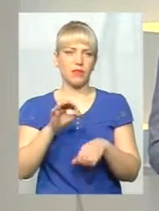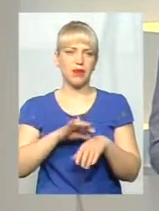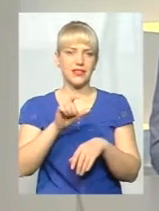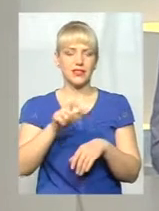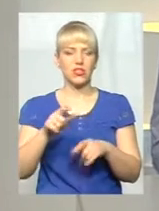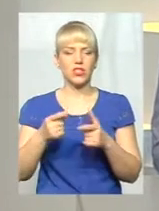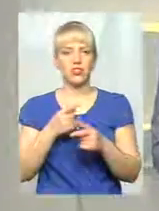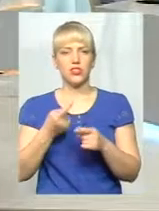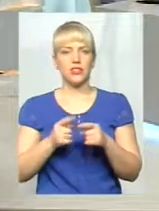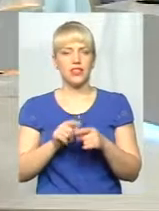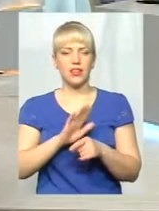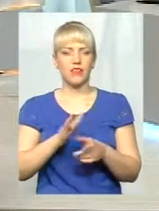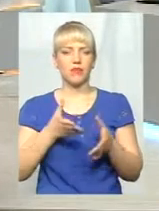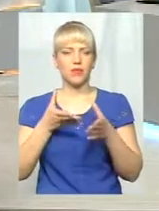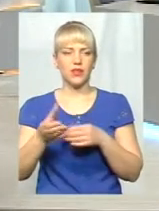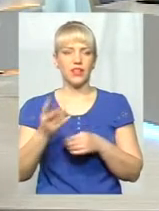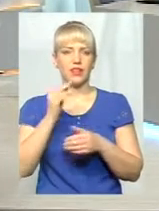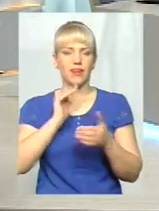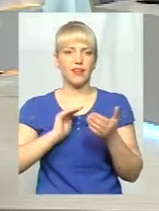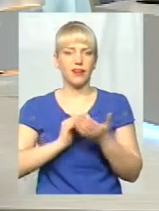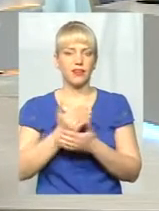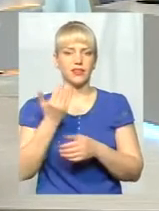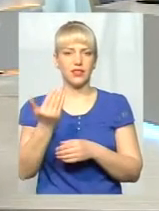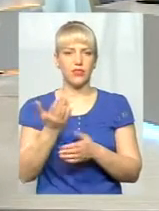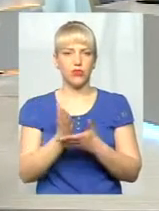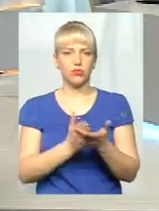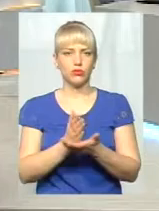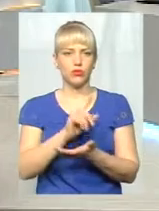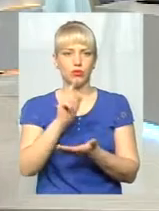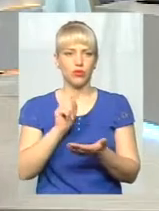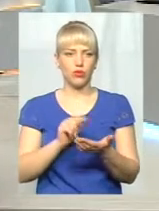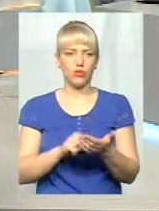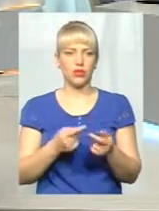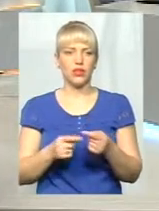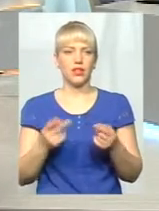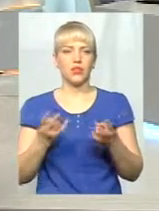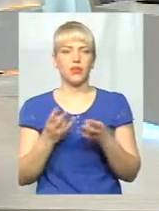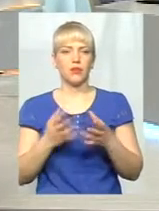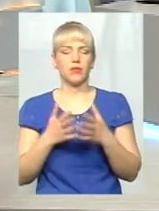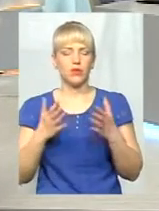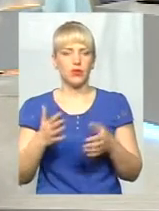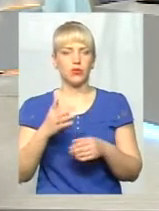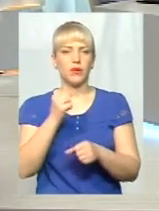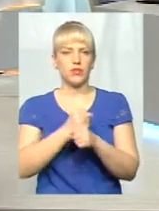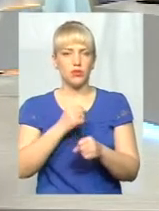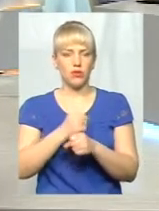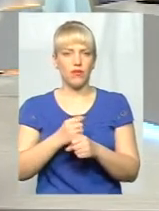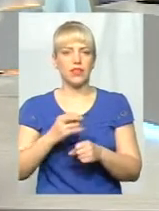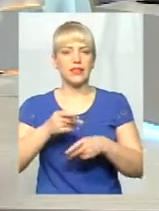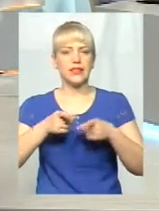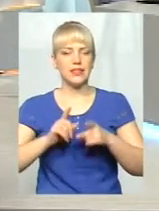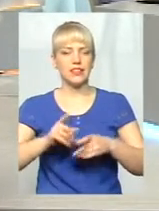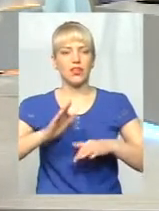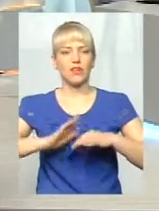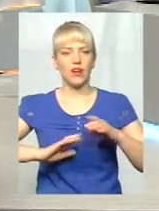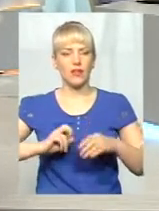їх обслуговування? Ну, треба буде інтенсивно працювати і більше працювати. Дійсно, є кваліфіковані